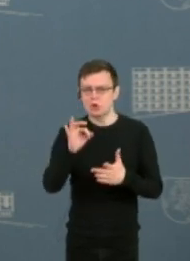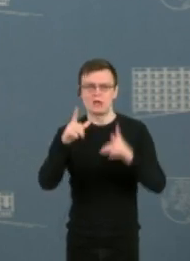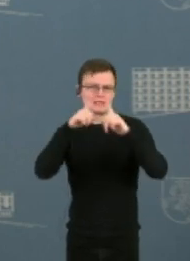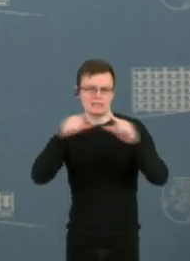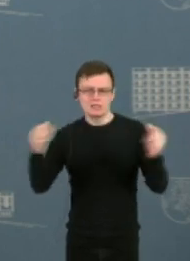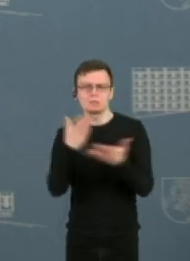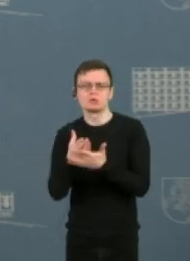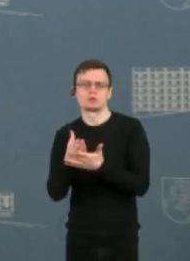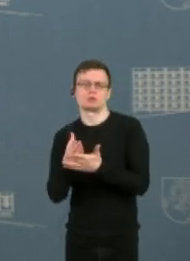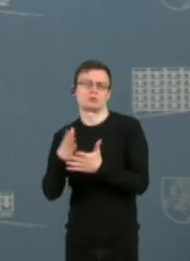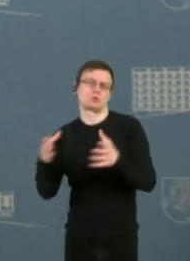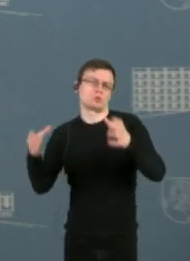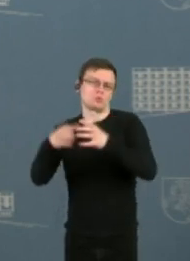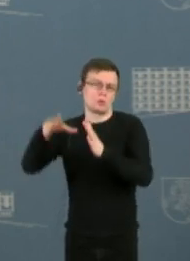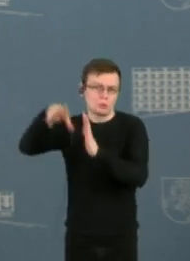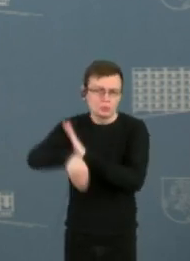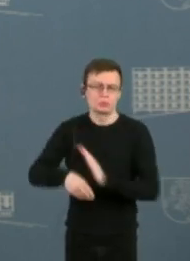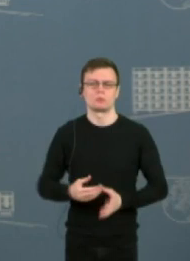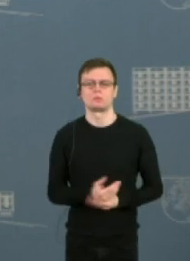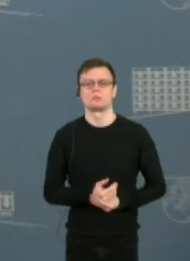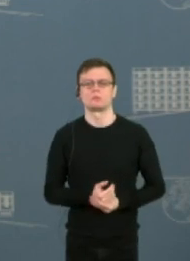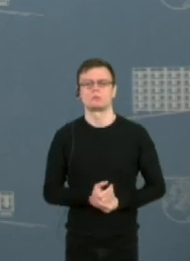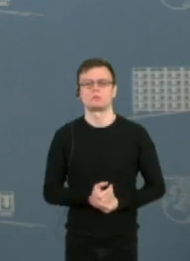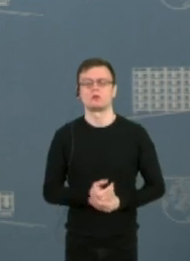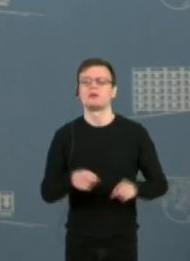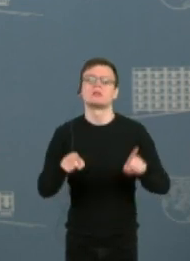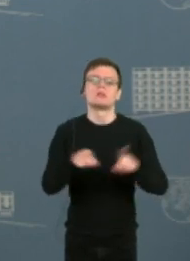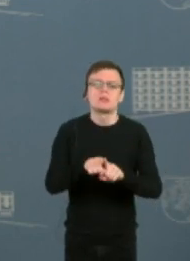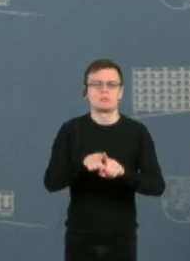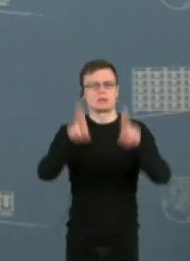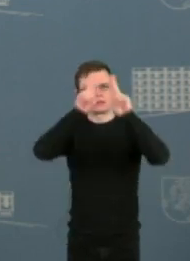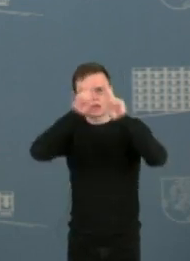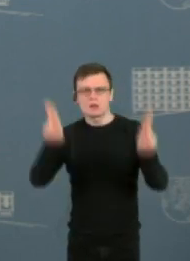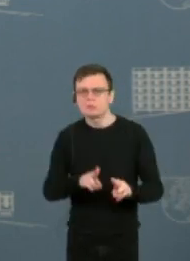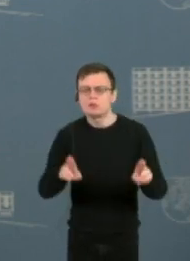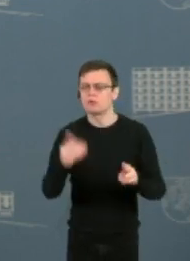kitiems tarptautiniams dariniams.